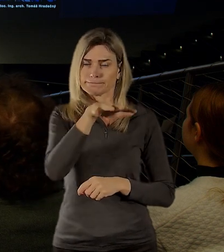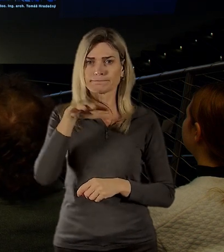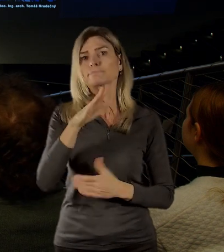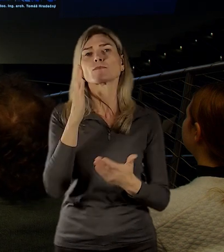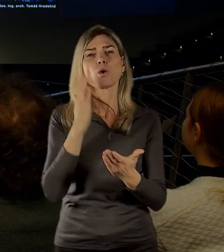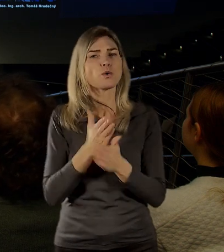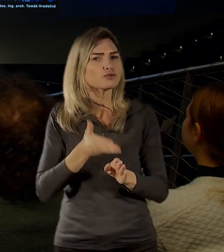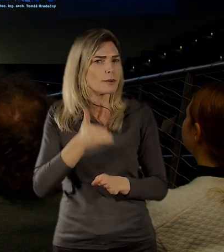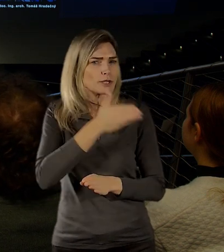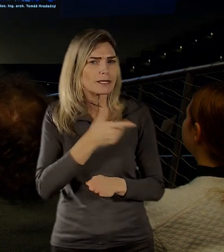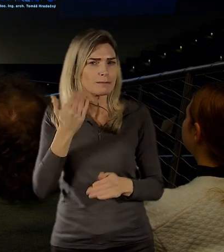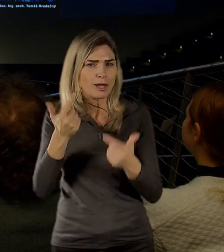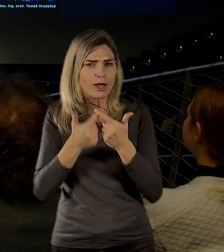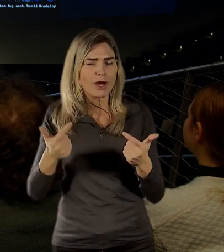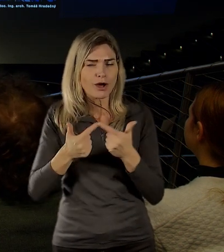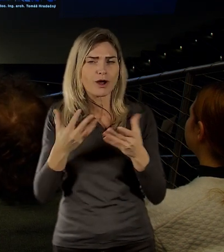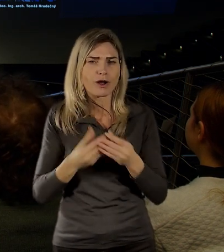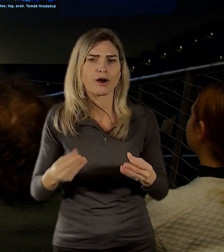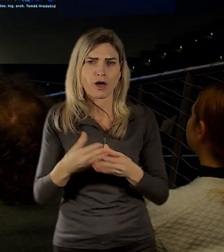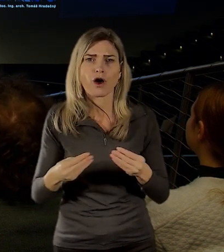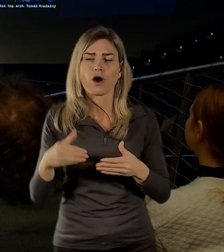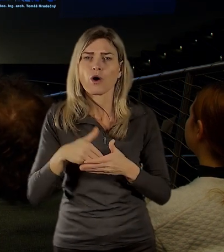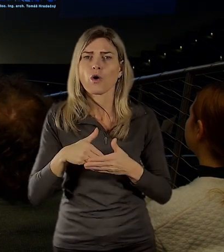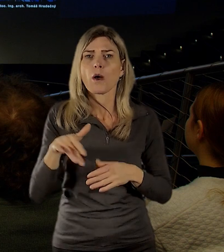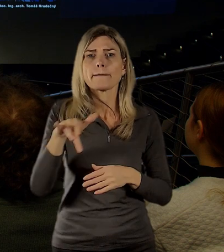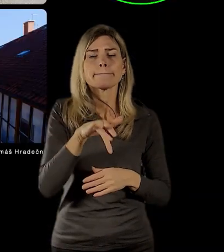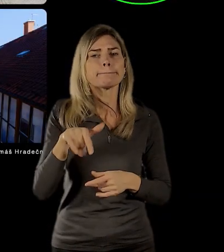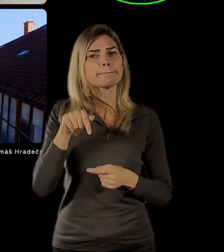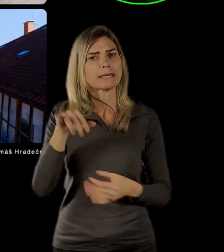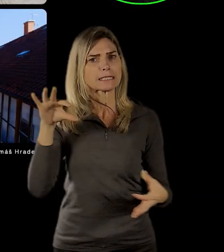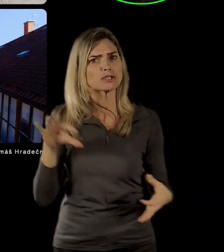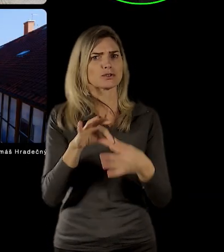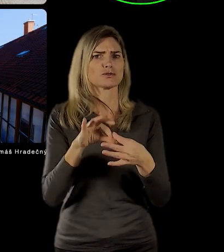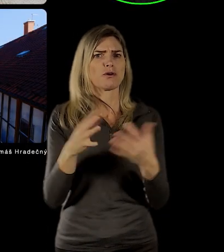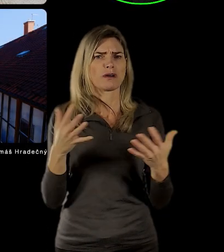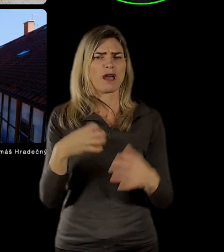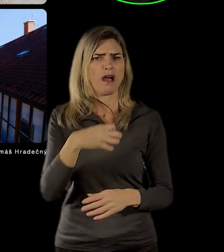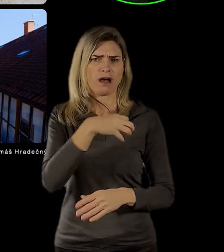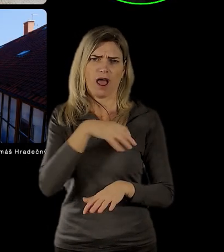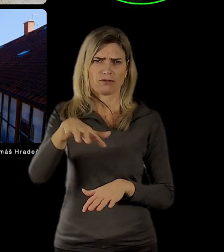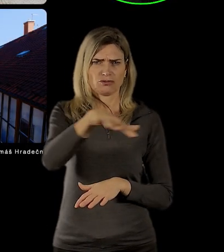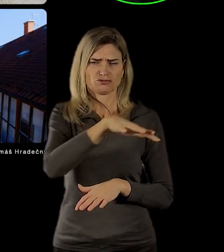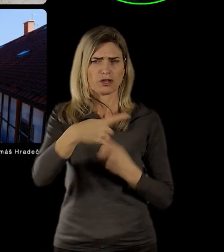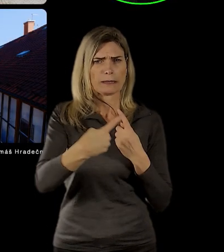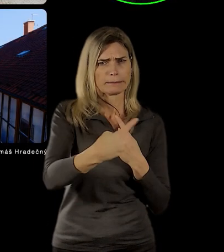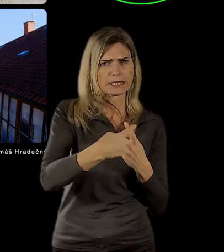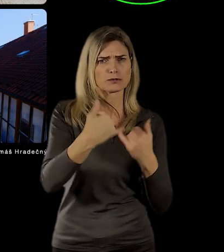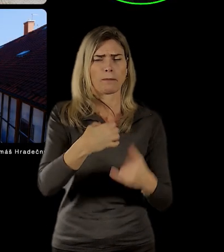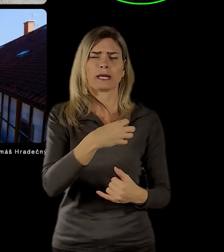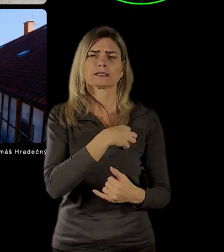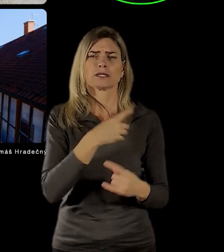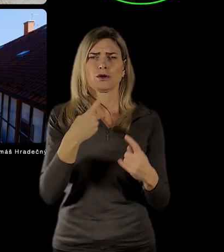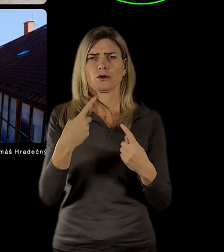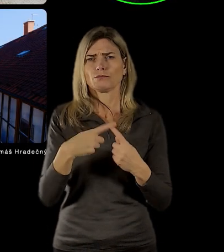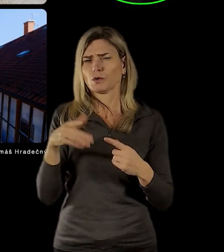už zaznělo, příslušnost k prostoru hradčan, blízkost Pražského hradu,